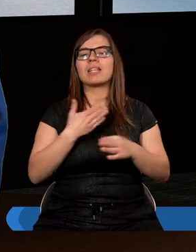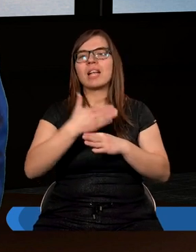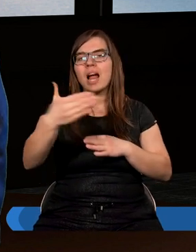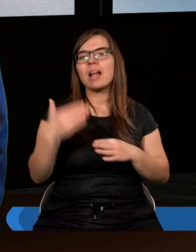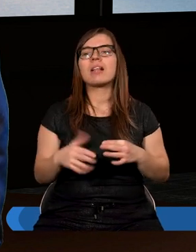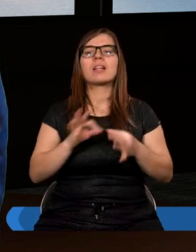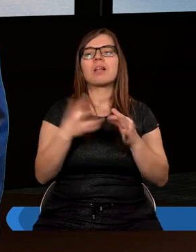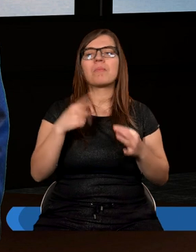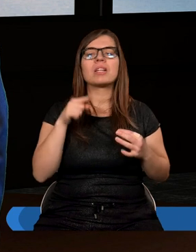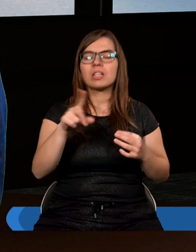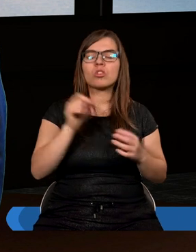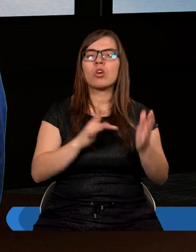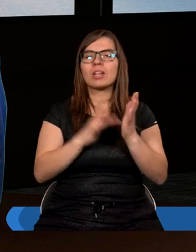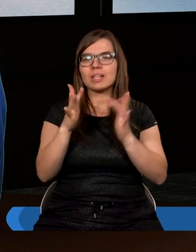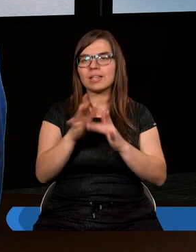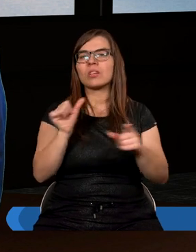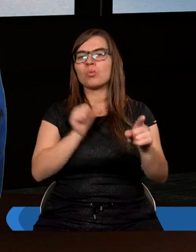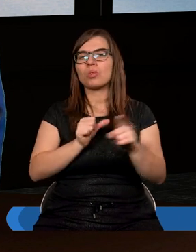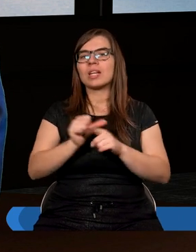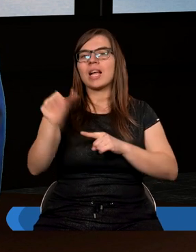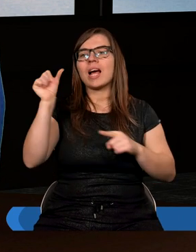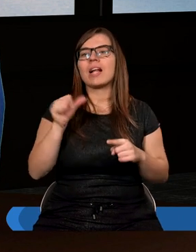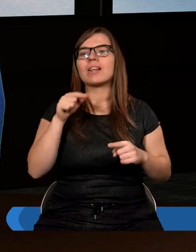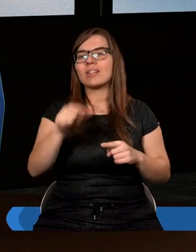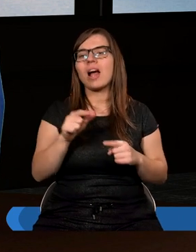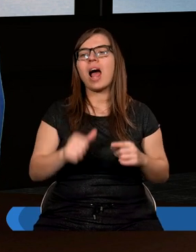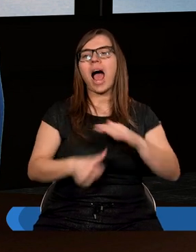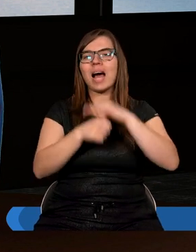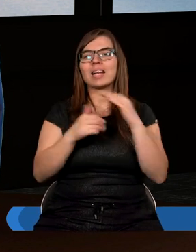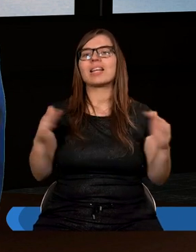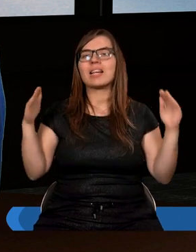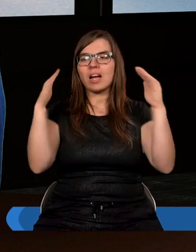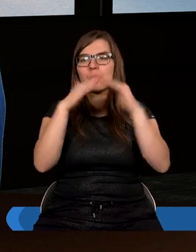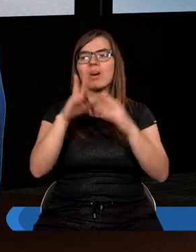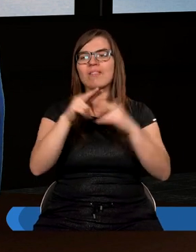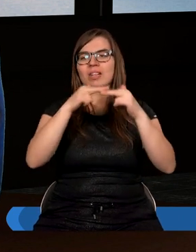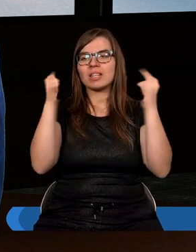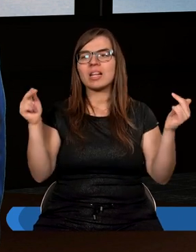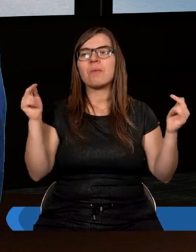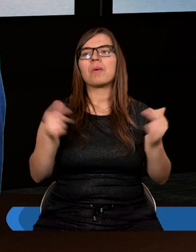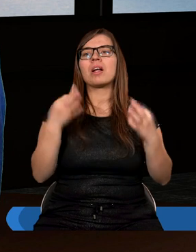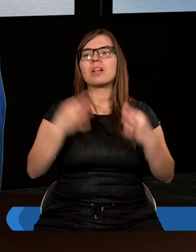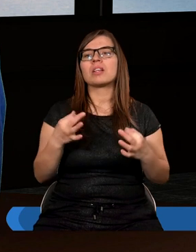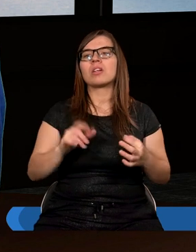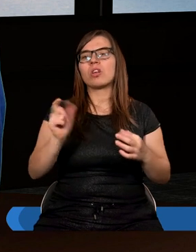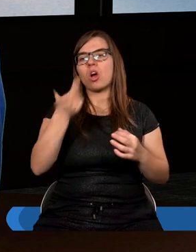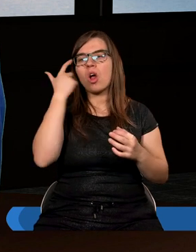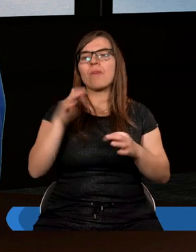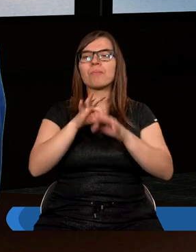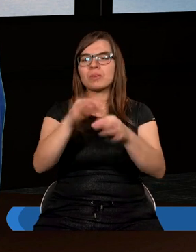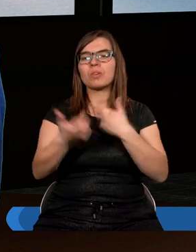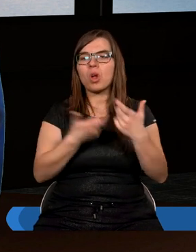Gdyby nie to, że Chrystus jest naszym arcykapłanem w niebie i teraz sprawuje tę służbę